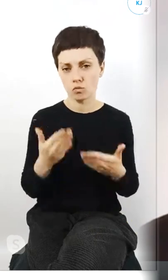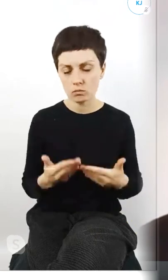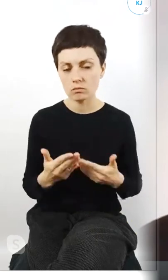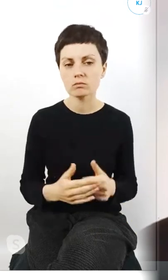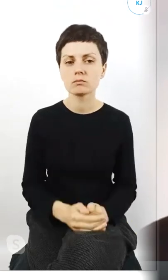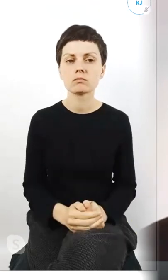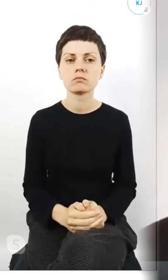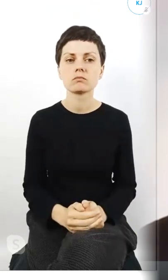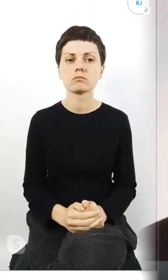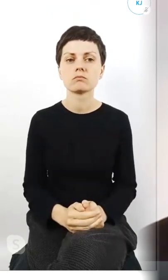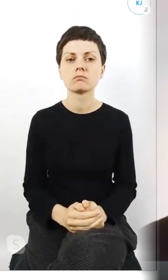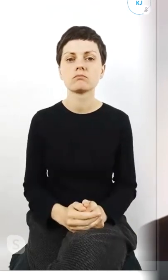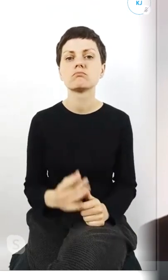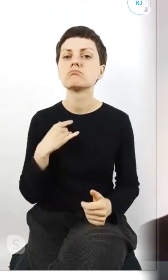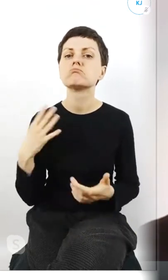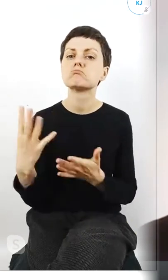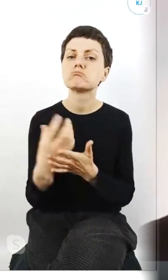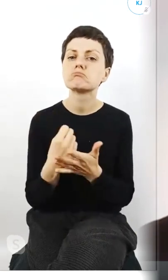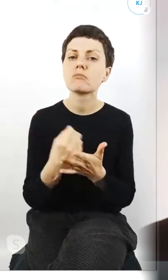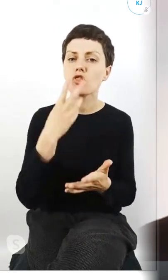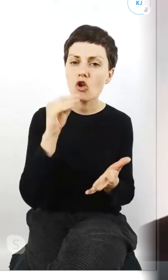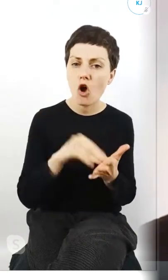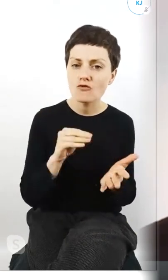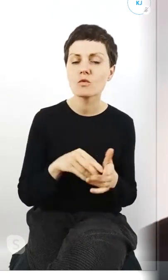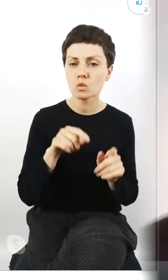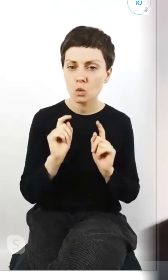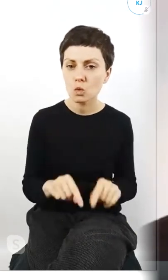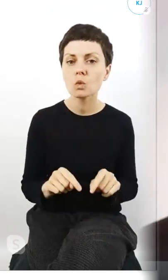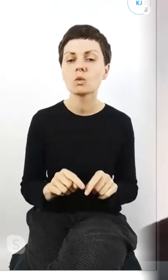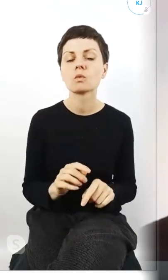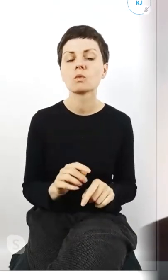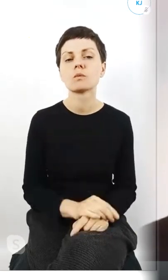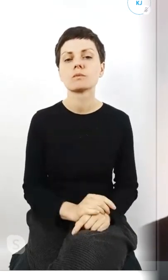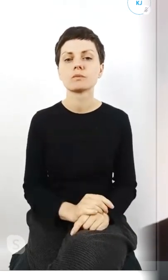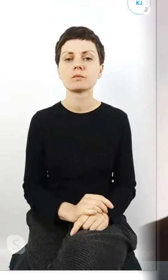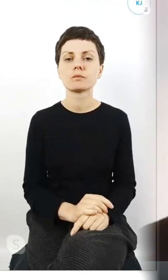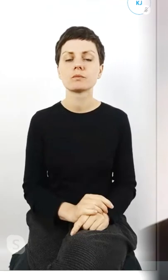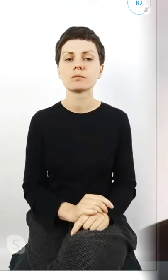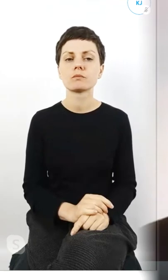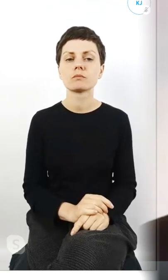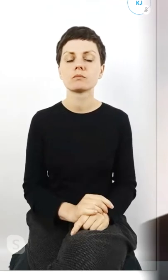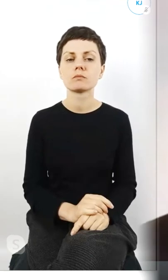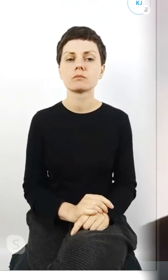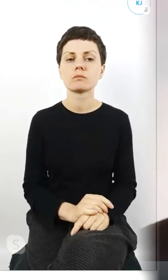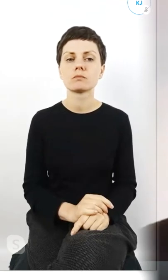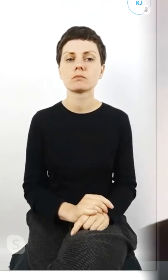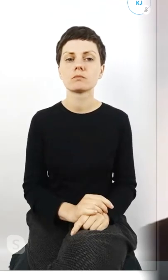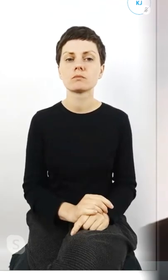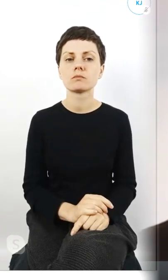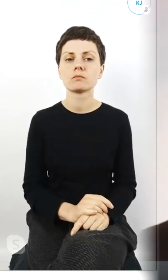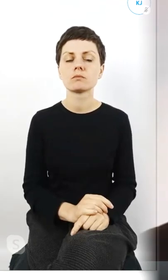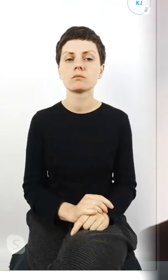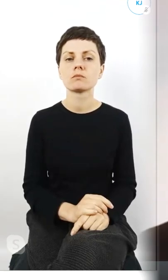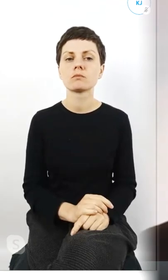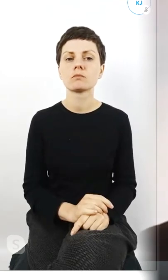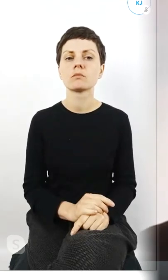jakby nabrać doświadczenia dopiero tutaj bo mówię tutaj bardziej o właśnie studiowaniu chociażby politologii